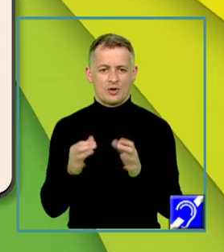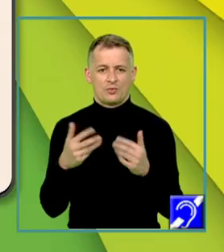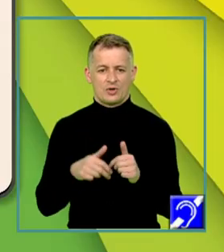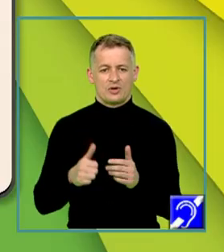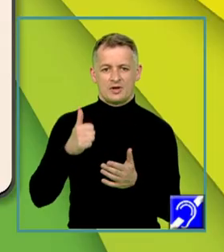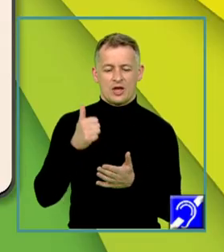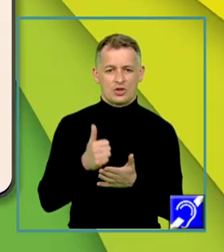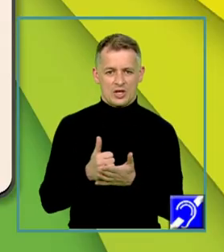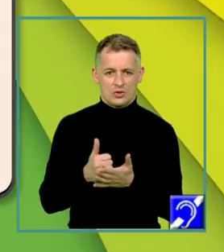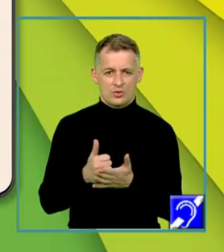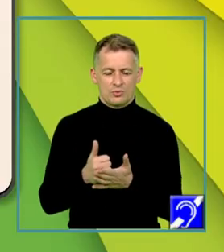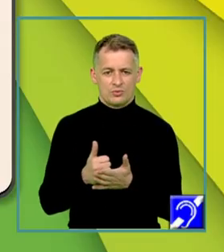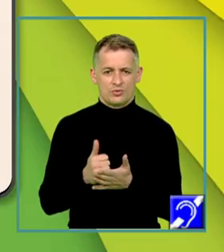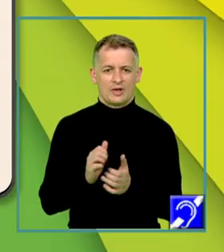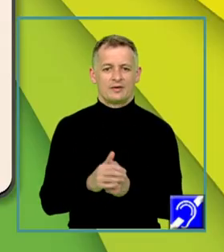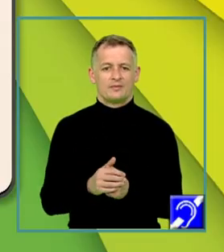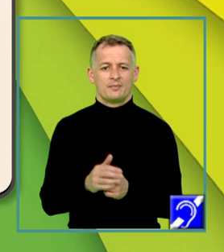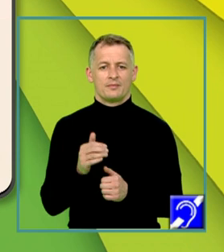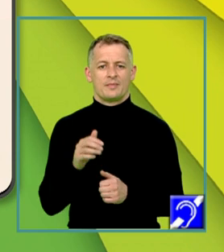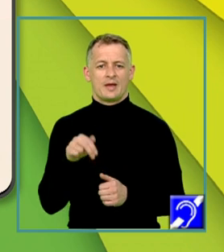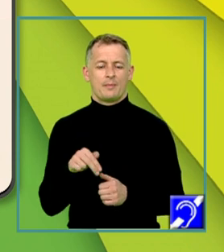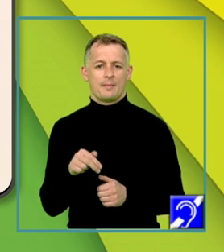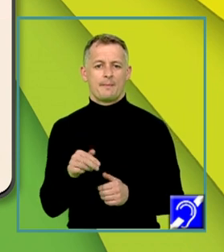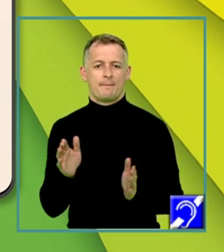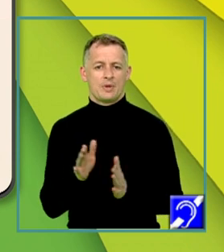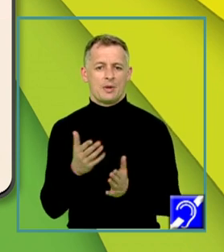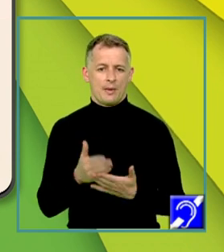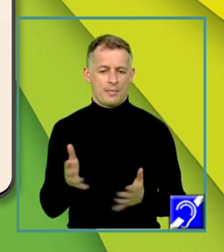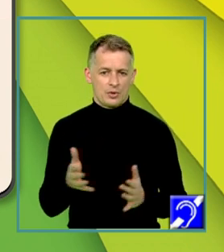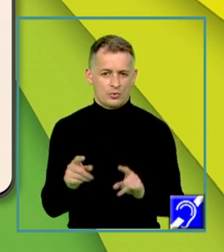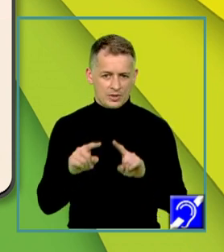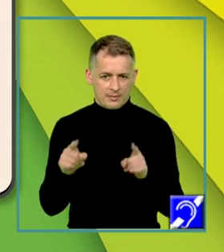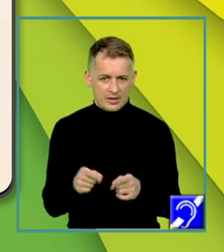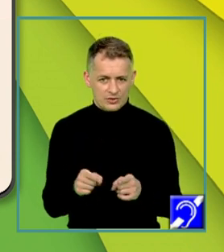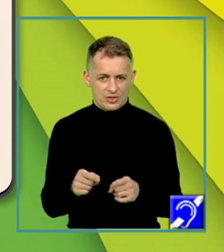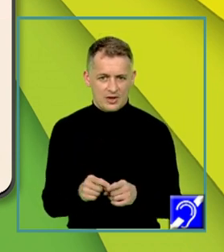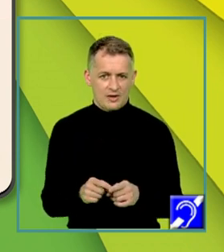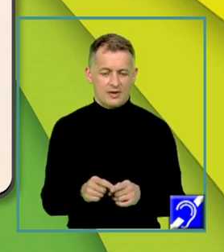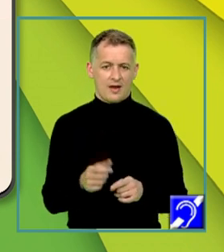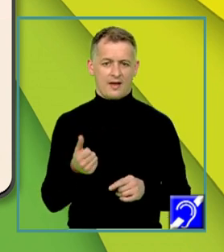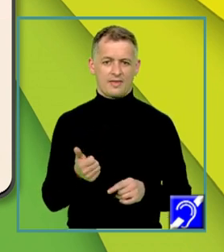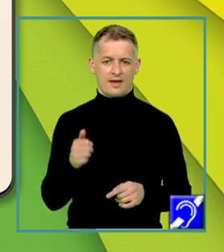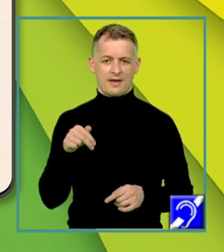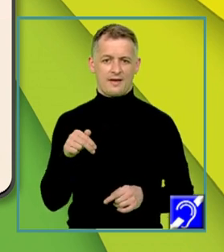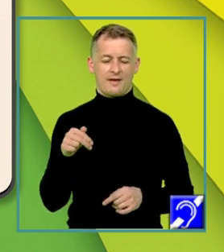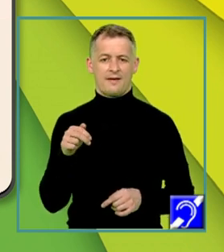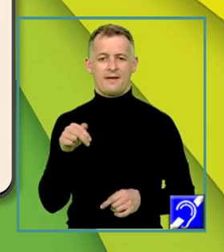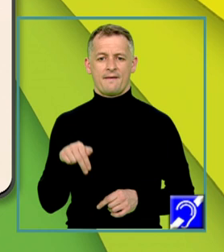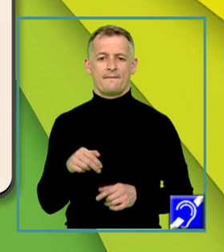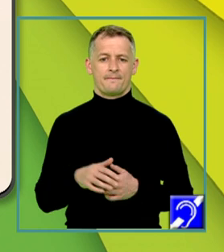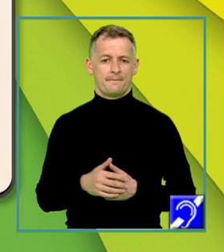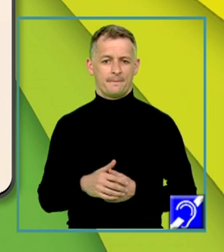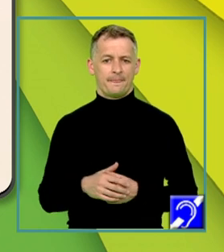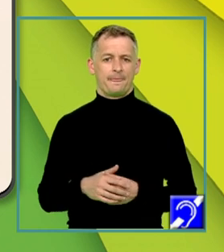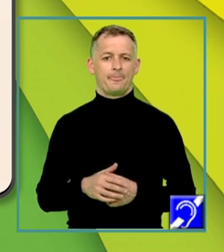nenul Ien mic pentru care matricea A de Ien înmulțit cu matricea A de Ien